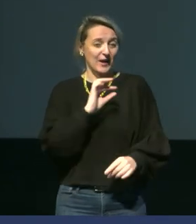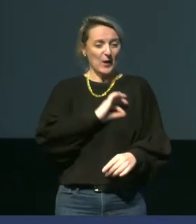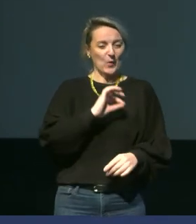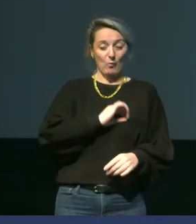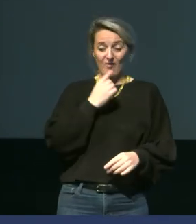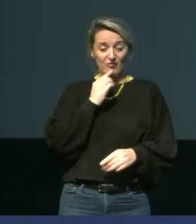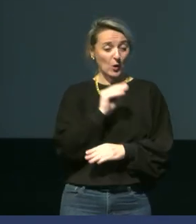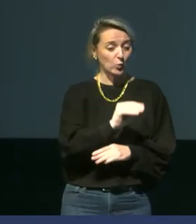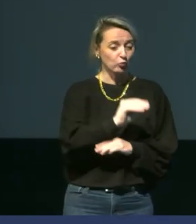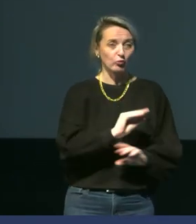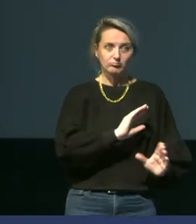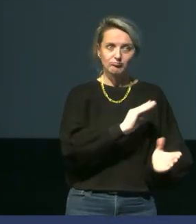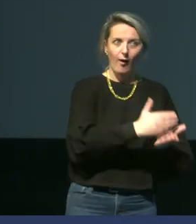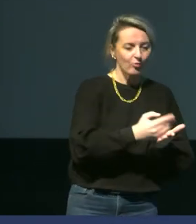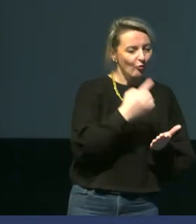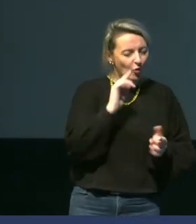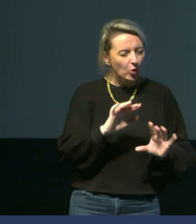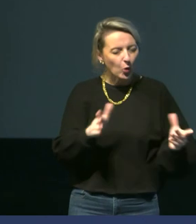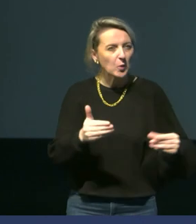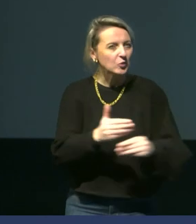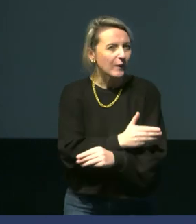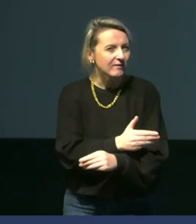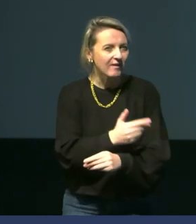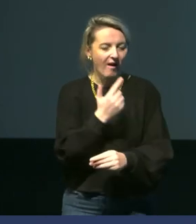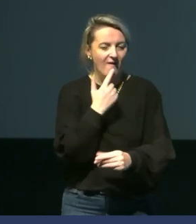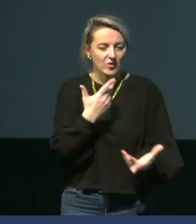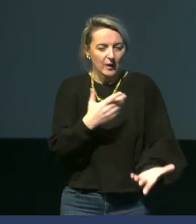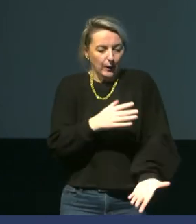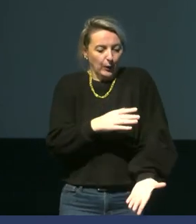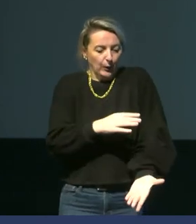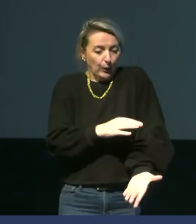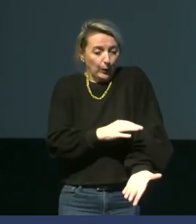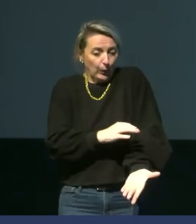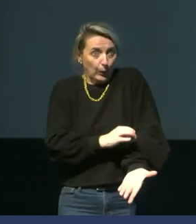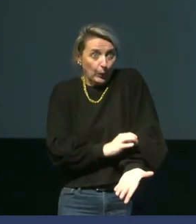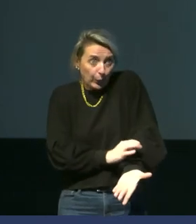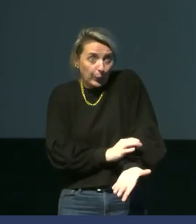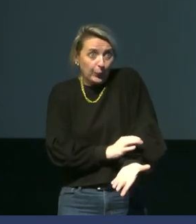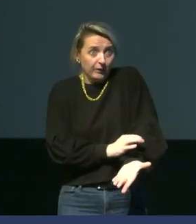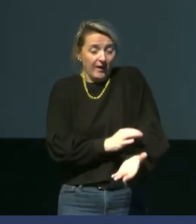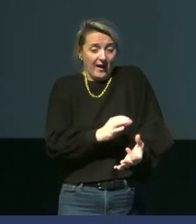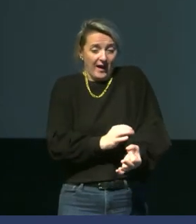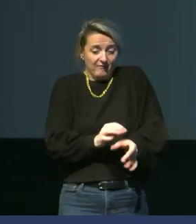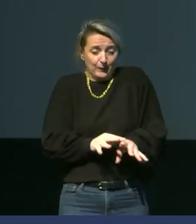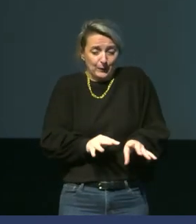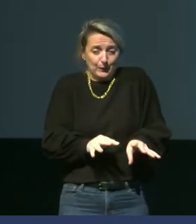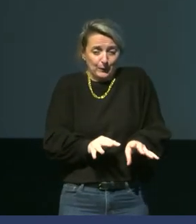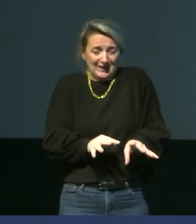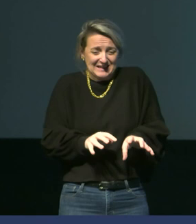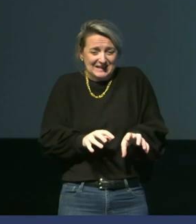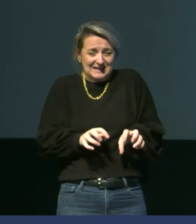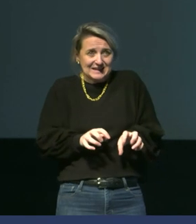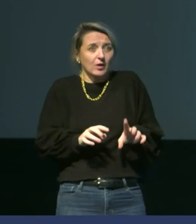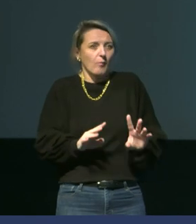nourrir et de voir si, à ce moment-là, ils allaient vraiment réduire le flux sanguin et limiter leur perte de chaleur, finalement, économiser leur